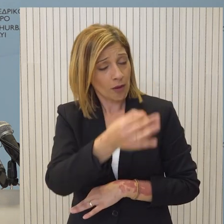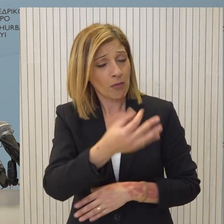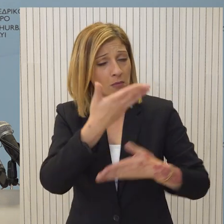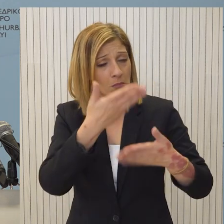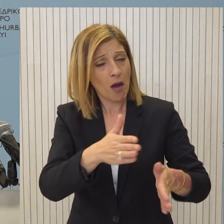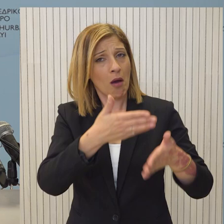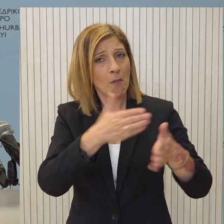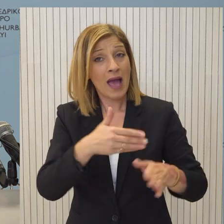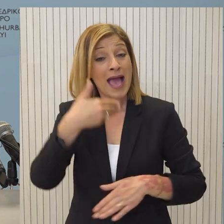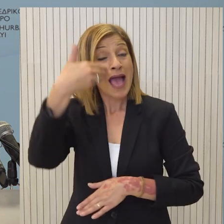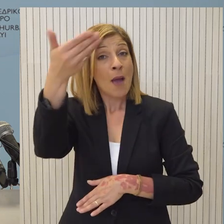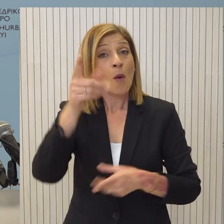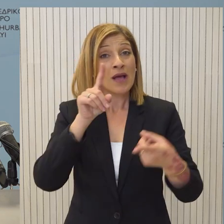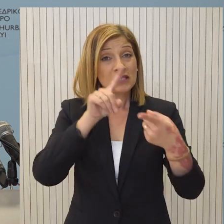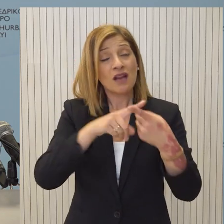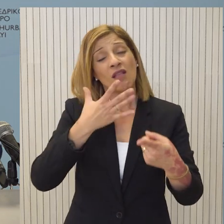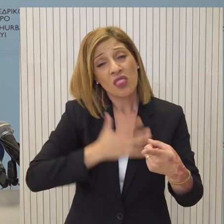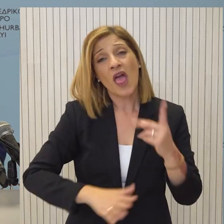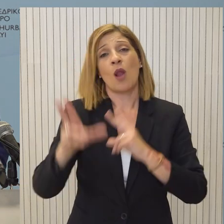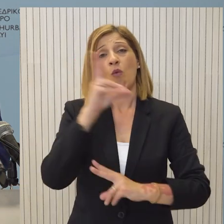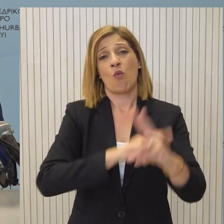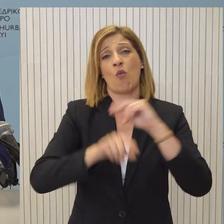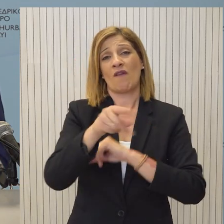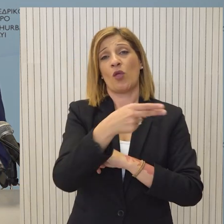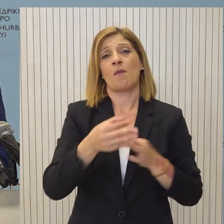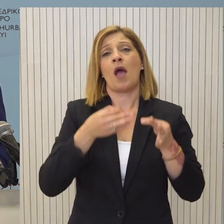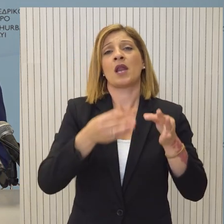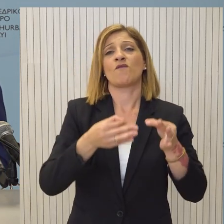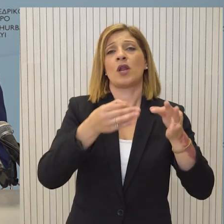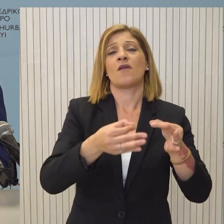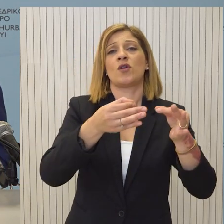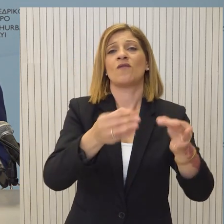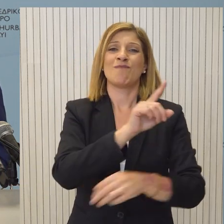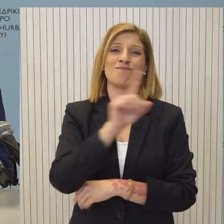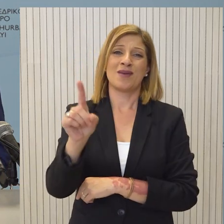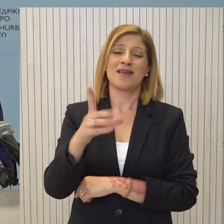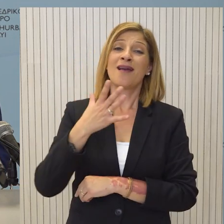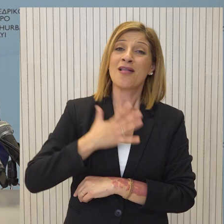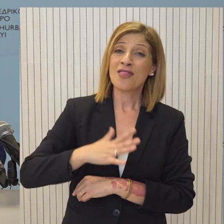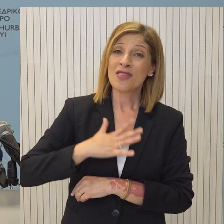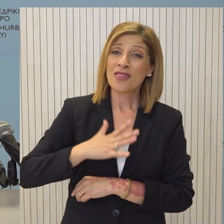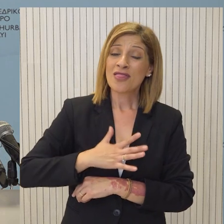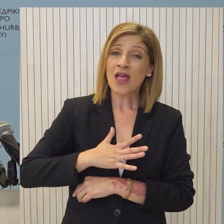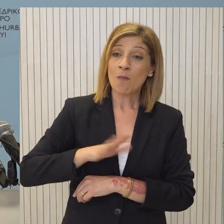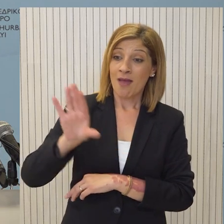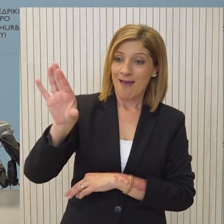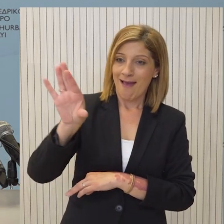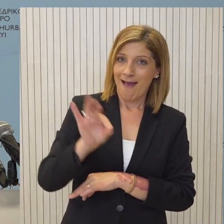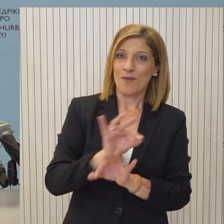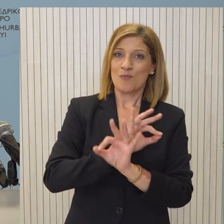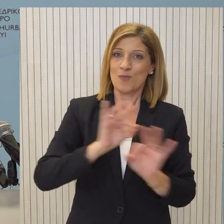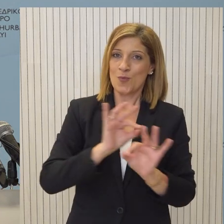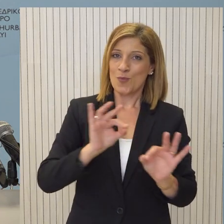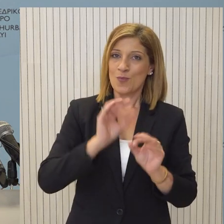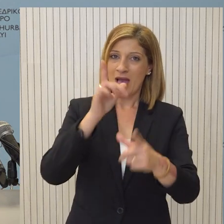να τεθεί σε επόμενο Ευρωπαϊκό Συμβούλιο προς συζήτηση, ας μην ξεχνάμε, όταν και εφόσον θα διοριστεί και απεσταλμένος και θα